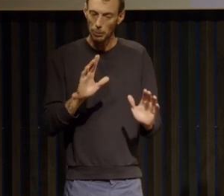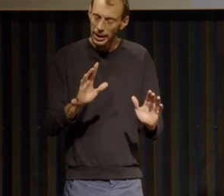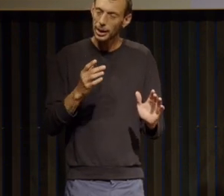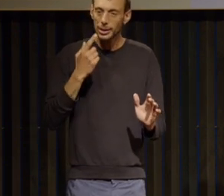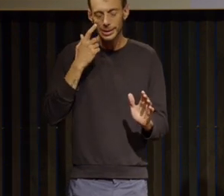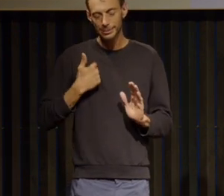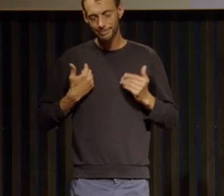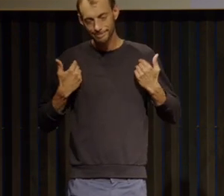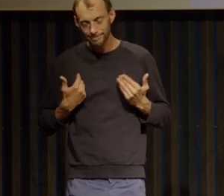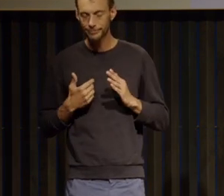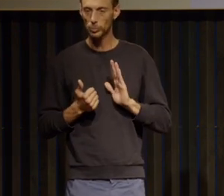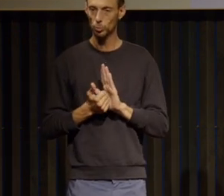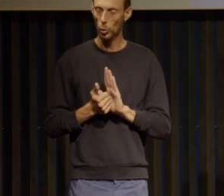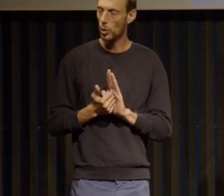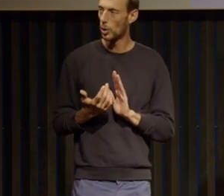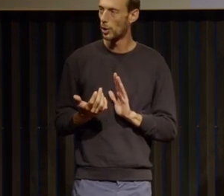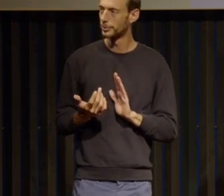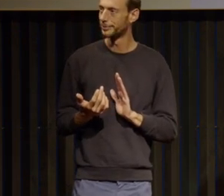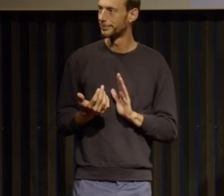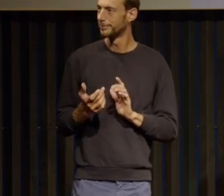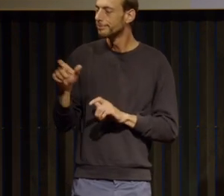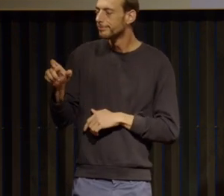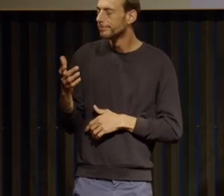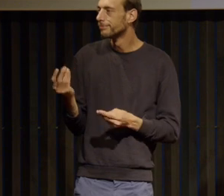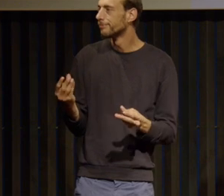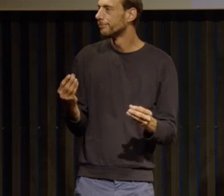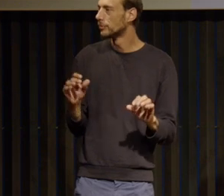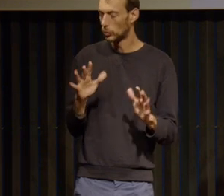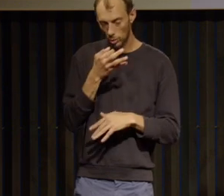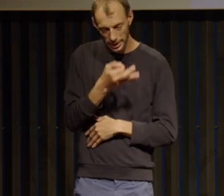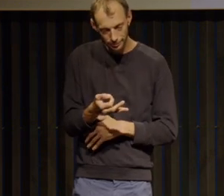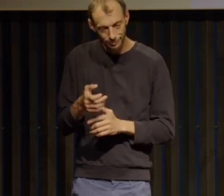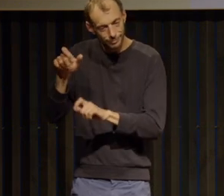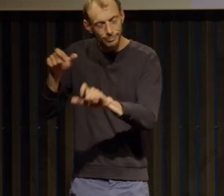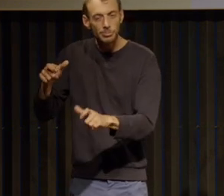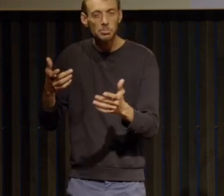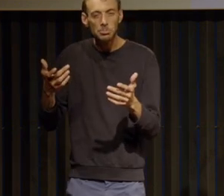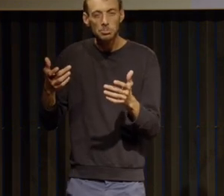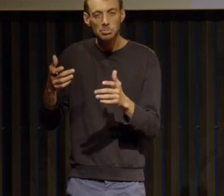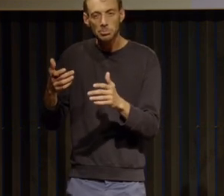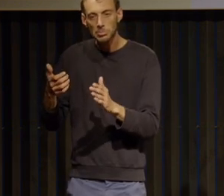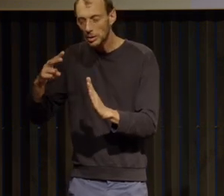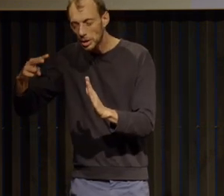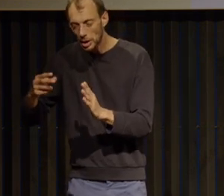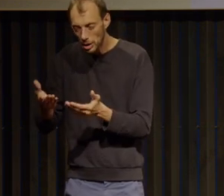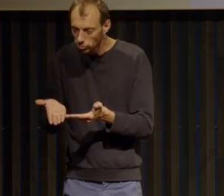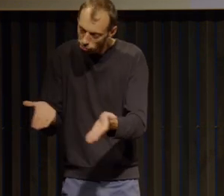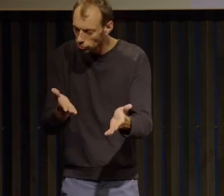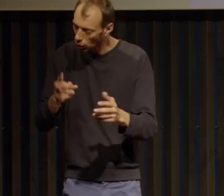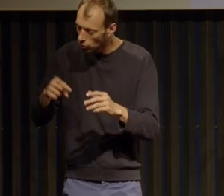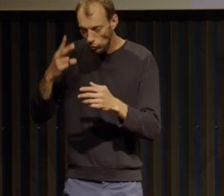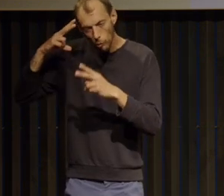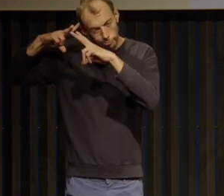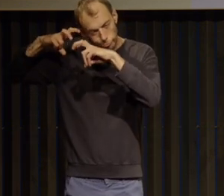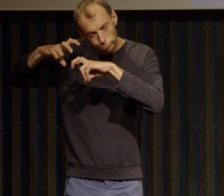d'accompagner la personne dans la on va dire dans la fouille un peu archéologique des causes mais